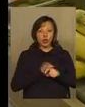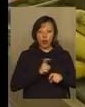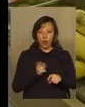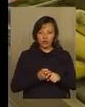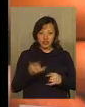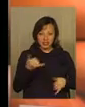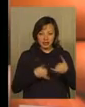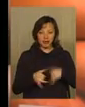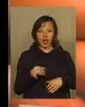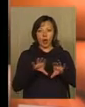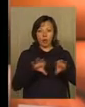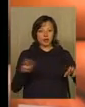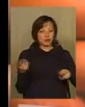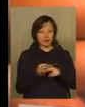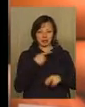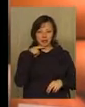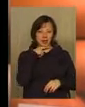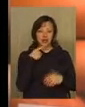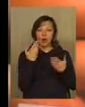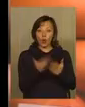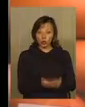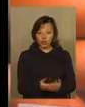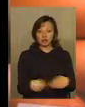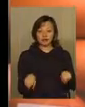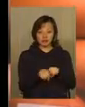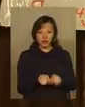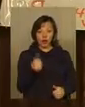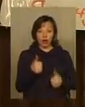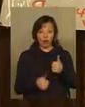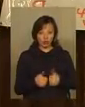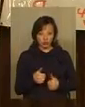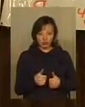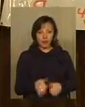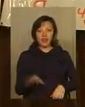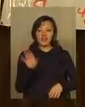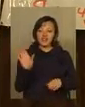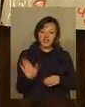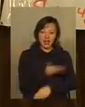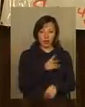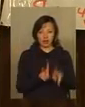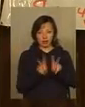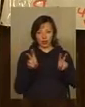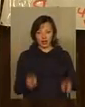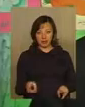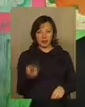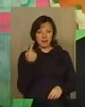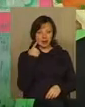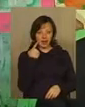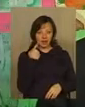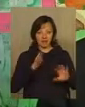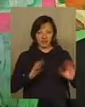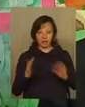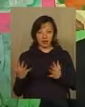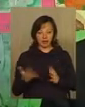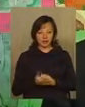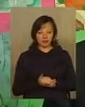пестицидами і ковбасу без найменшого натяку на м'ясо. Отож мета саме такого творчого закладу – викорінити подібні прикрі випадки. Основна